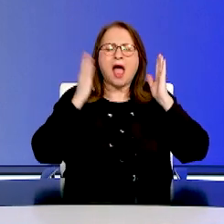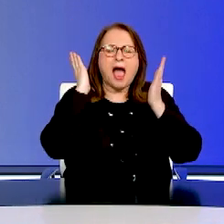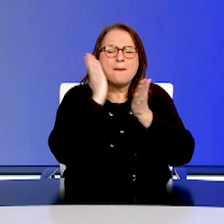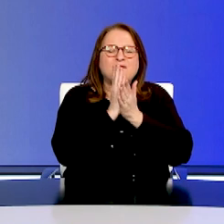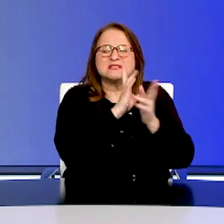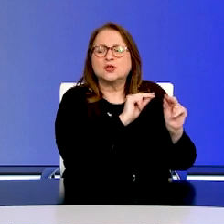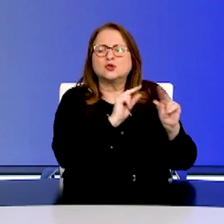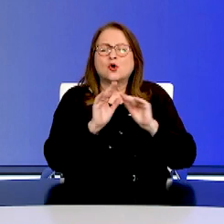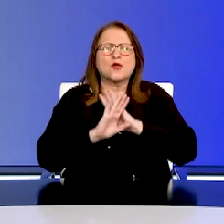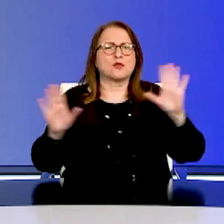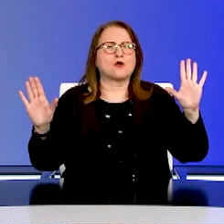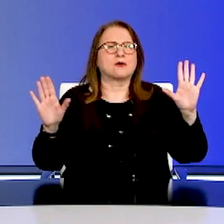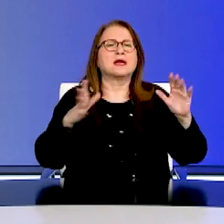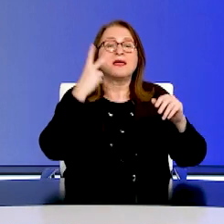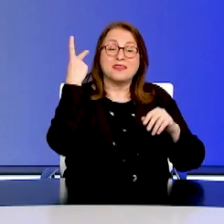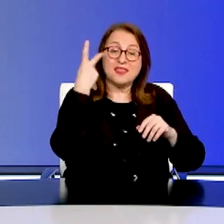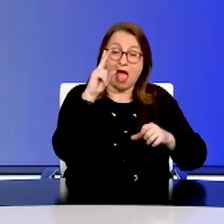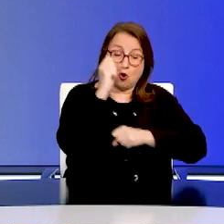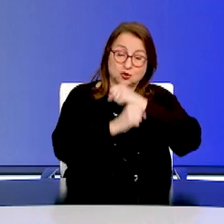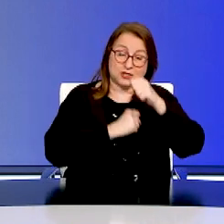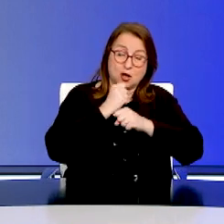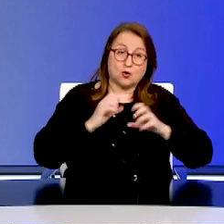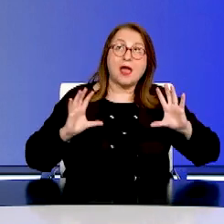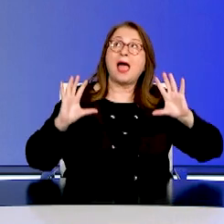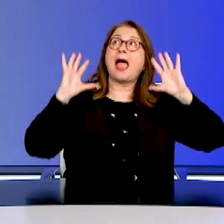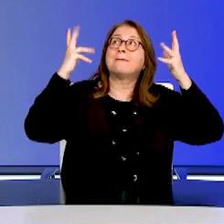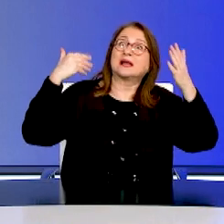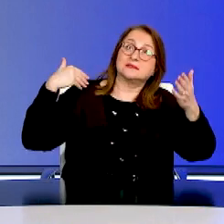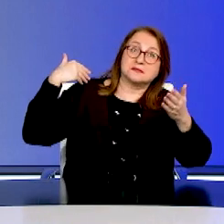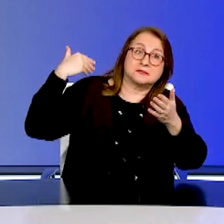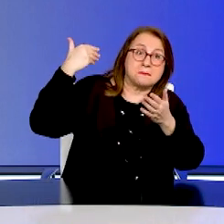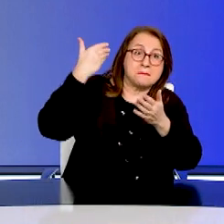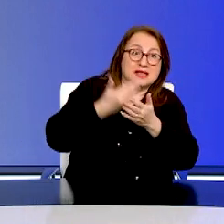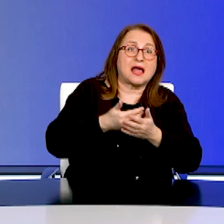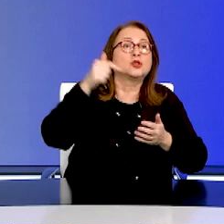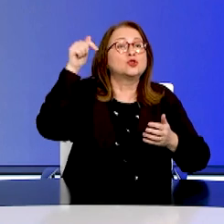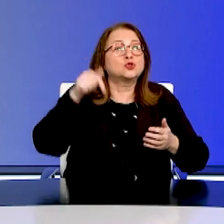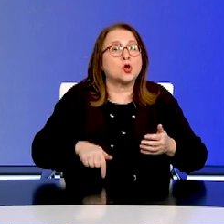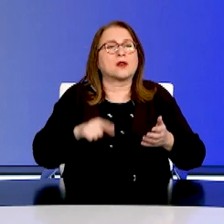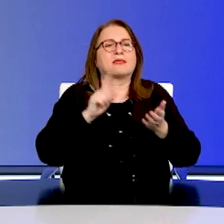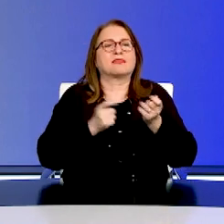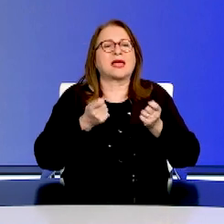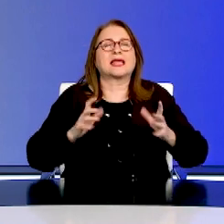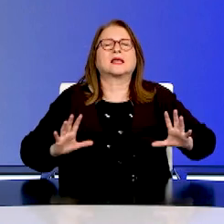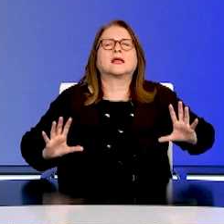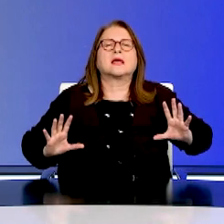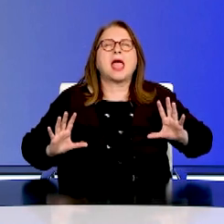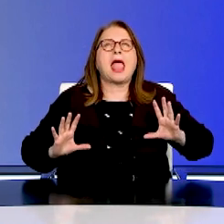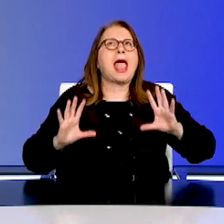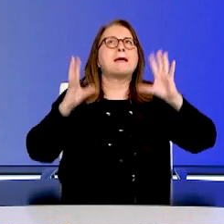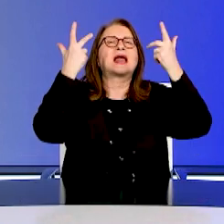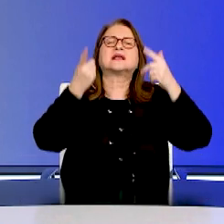είναι 200 χρόνια μετά την επανάσταση της Εθνικής Ανάστασης να γίνει η επανάσταση της Εθνικής Ανάταξης.